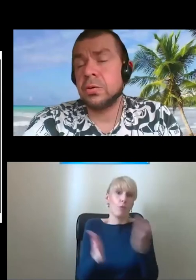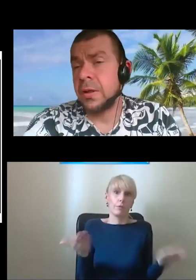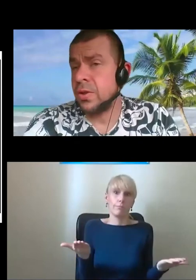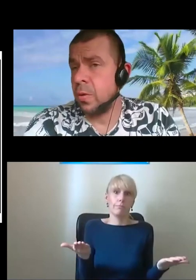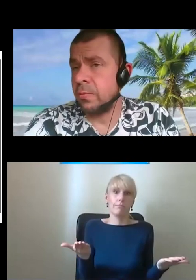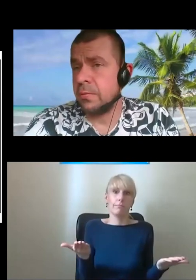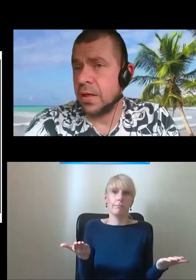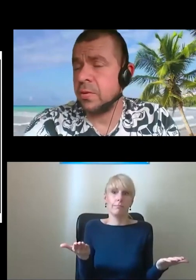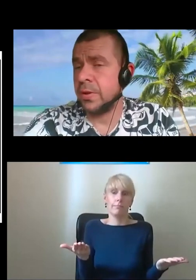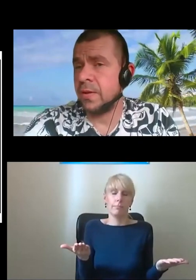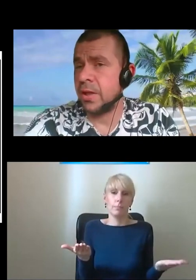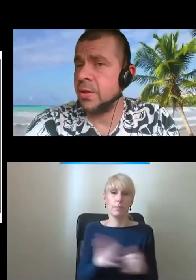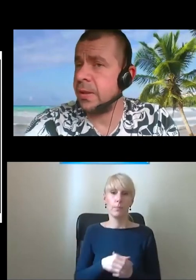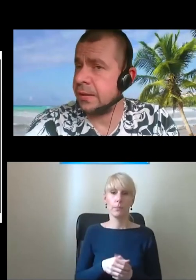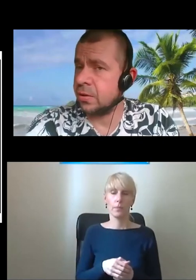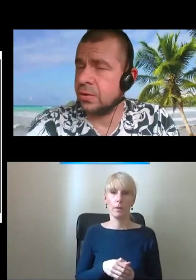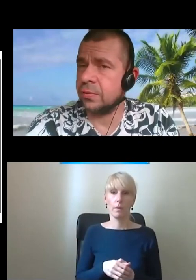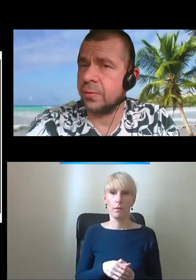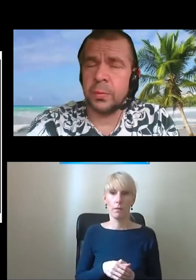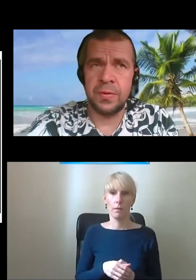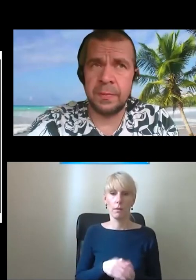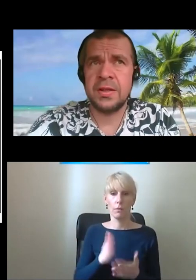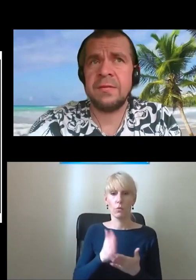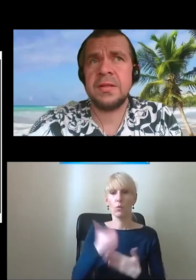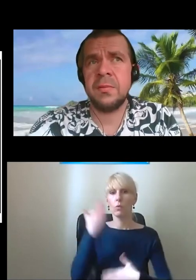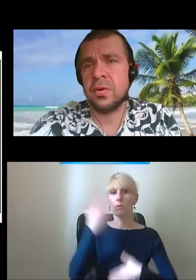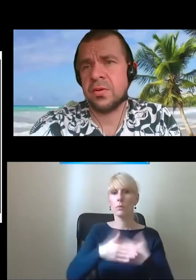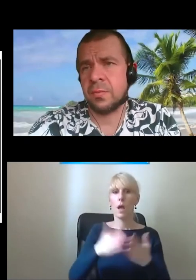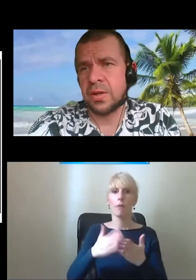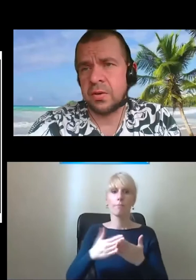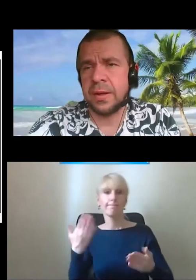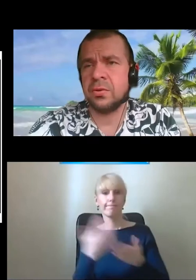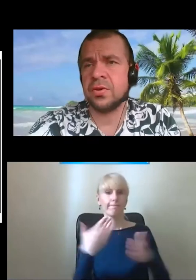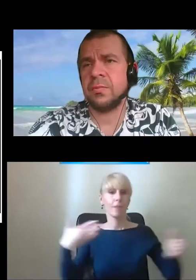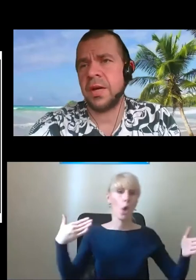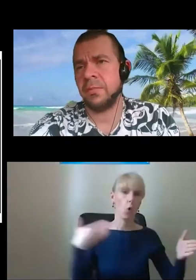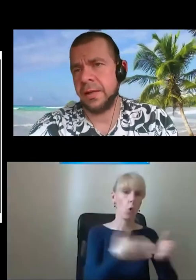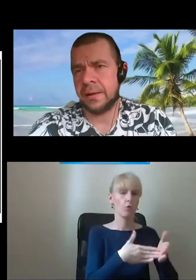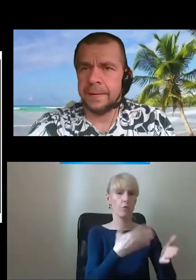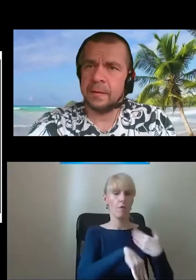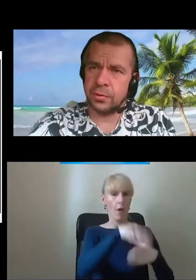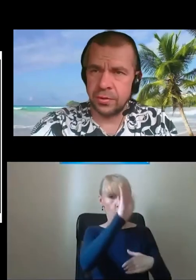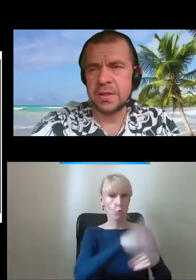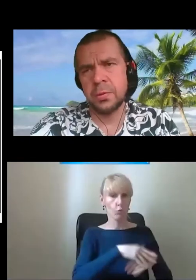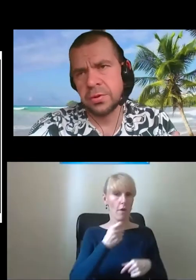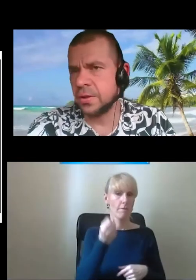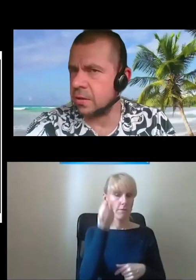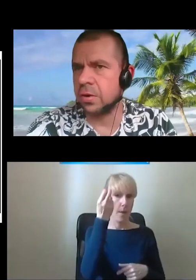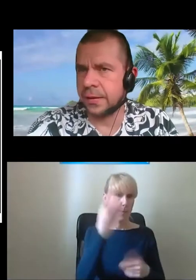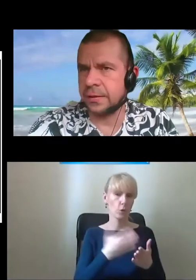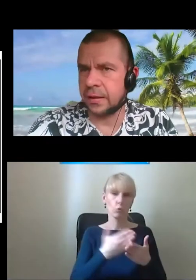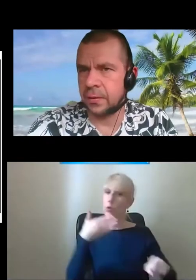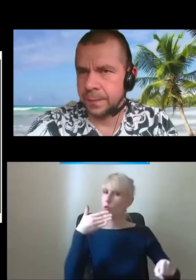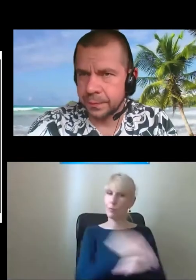no bo tutaj już nie było problemu czasu, ponieważ jechaliśmy na stację końcową, łódź fabryczna, więc nie mógł, że być argumentu, że musiałby pociąg się spóźnić,